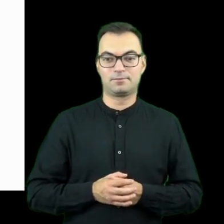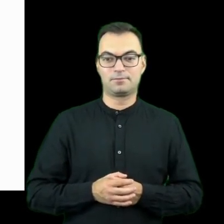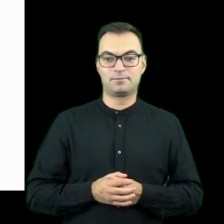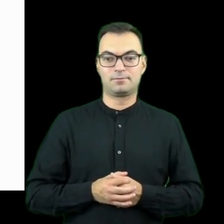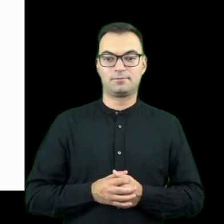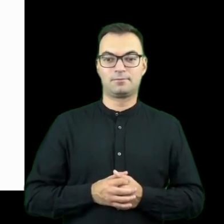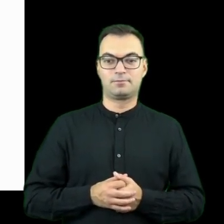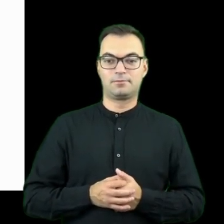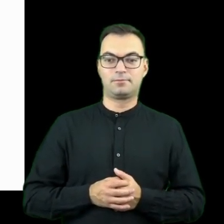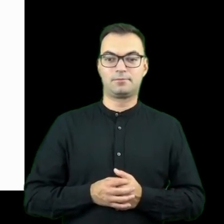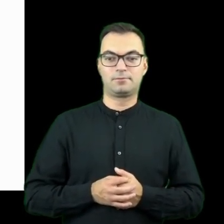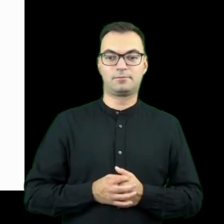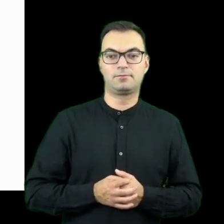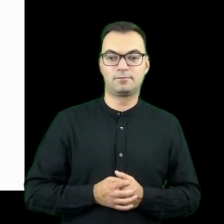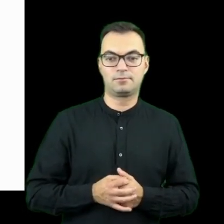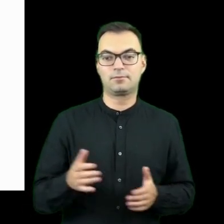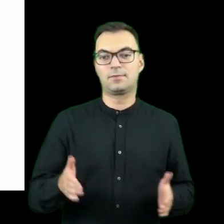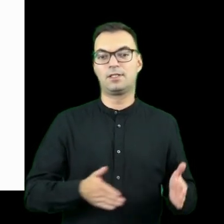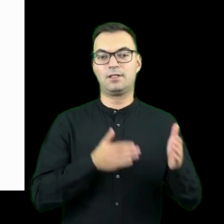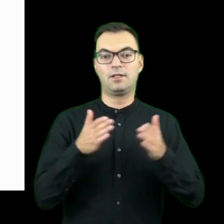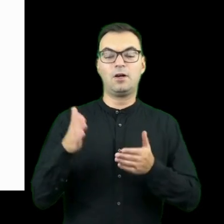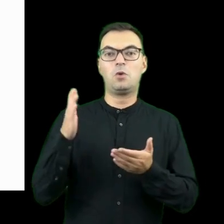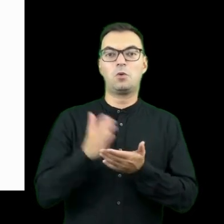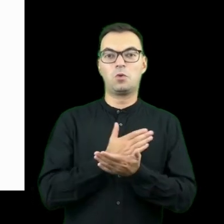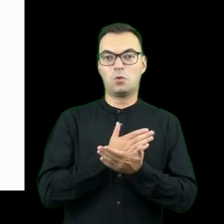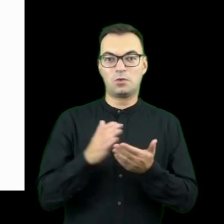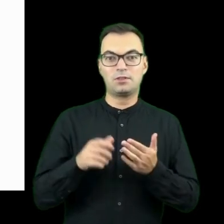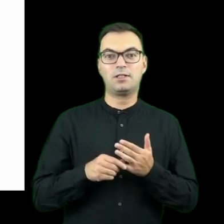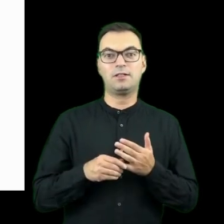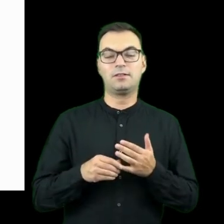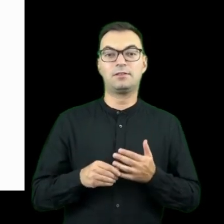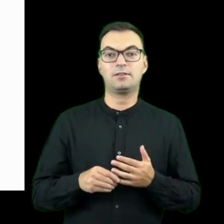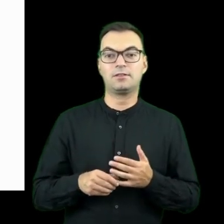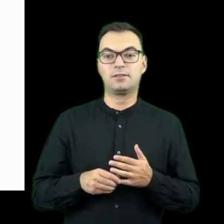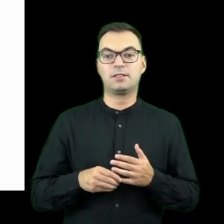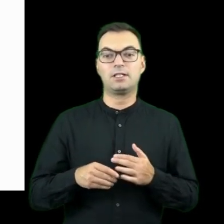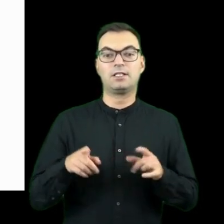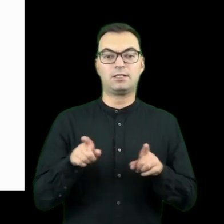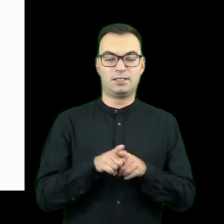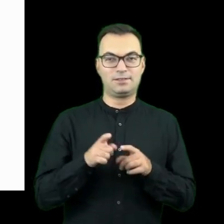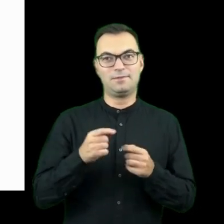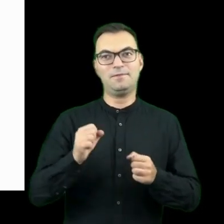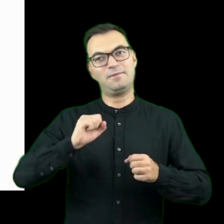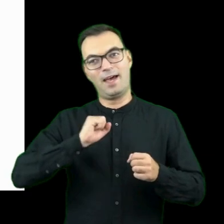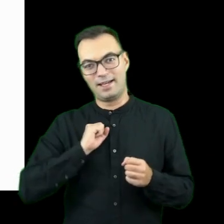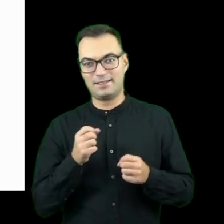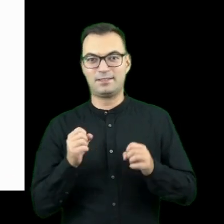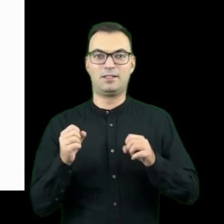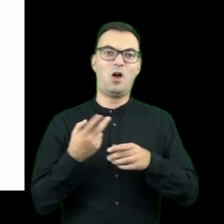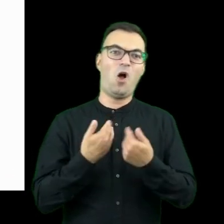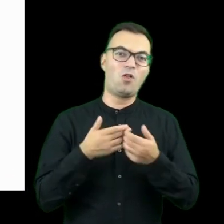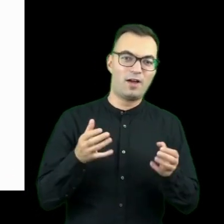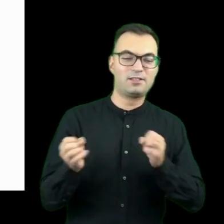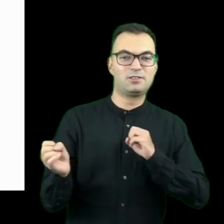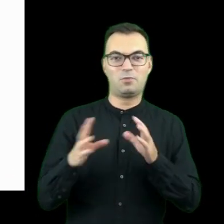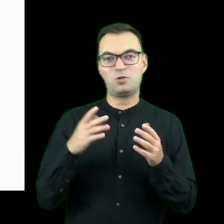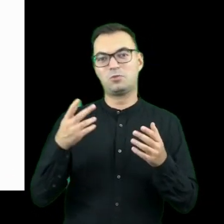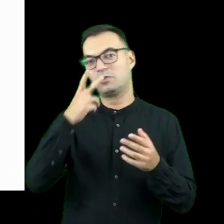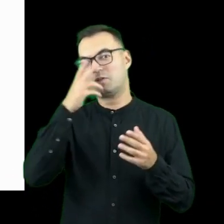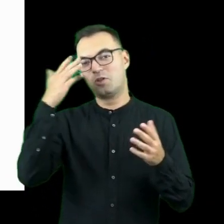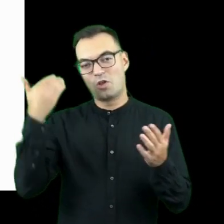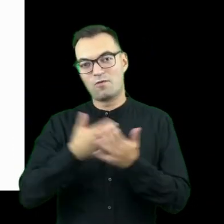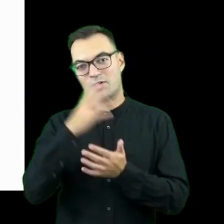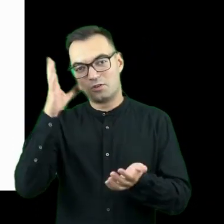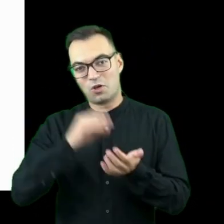lokalnymi mieszkańcami. A kuchnia też jest takim jednym z bardziej przystępnych sposobów poznawania nowych